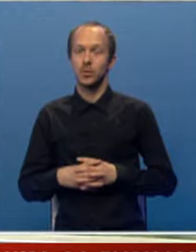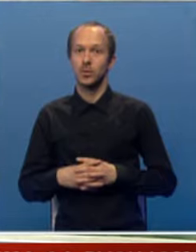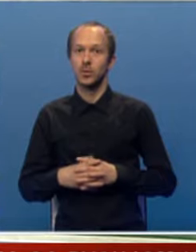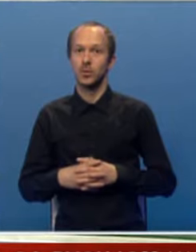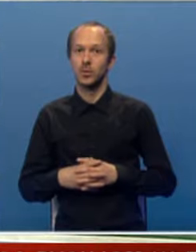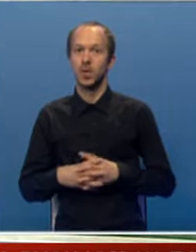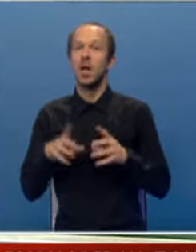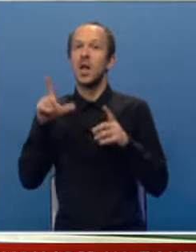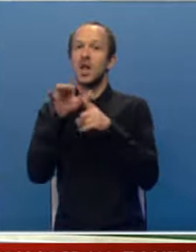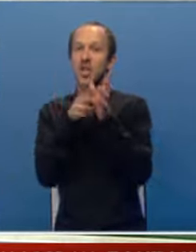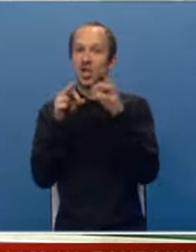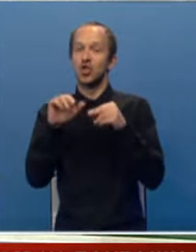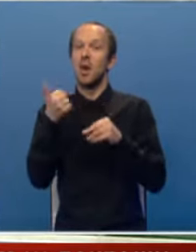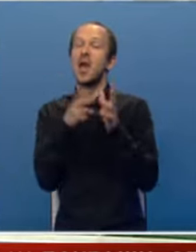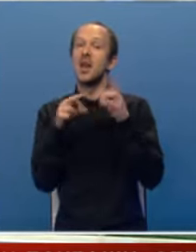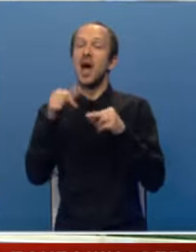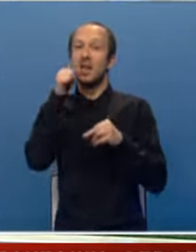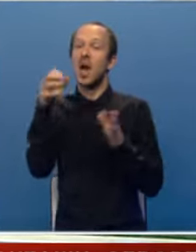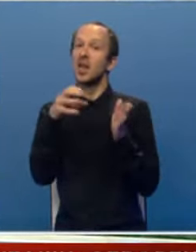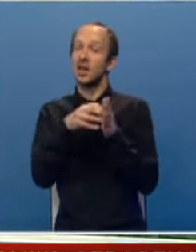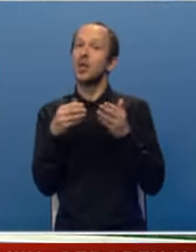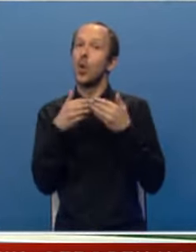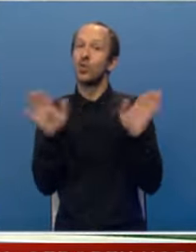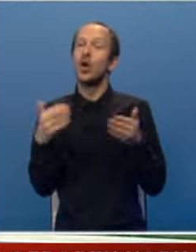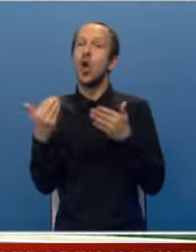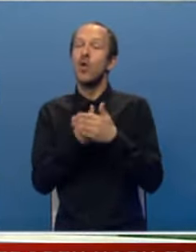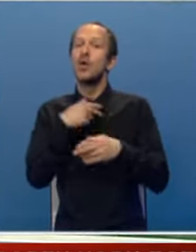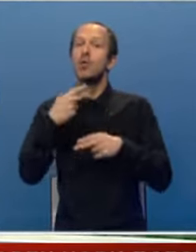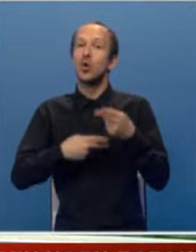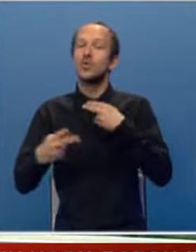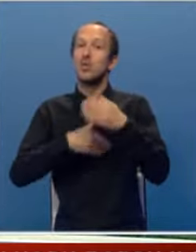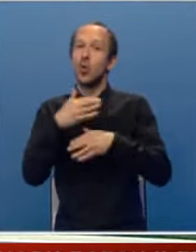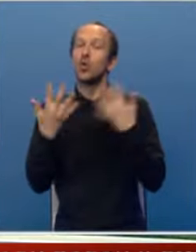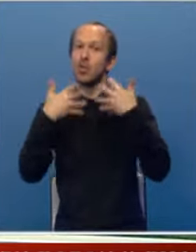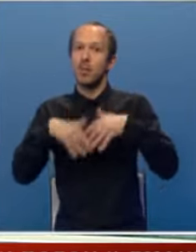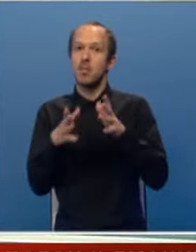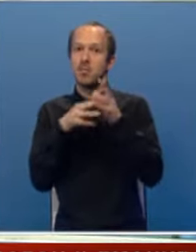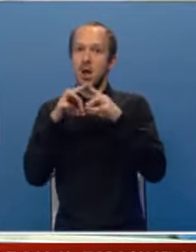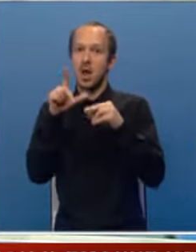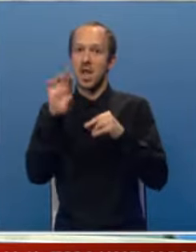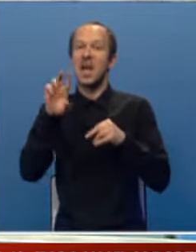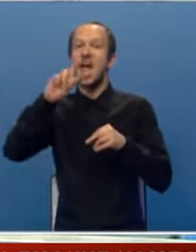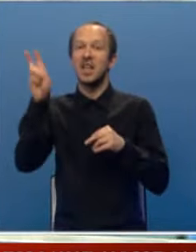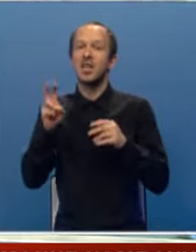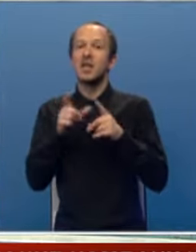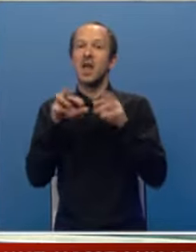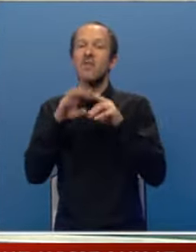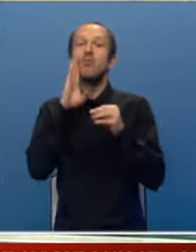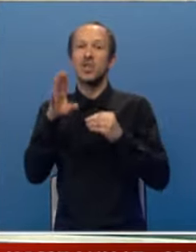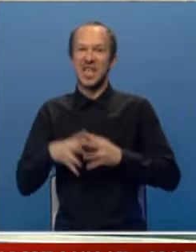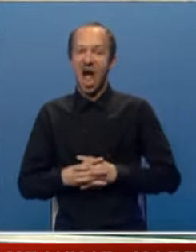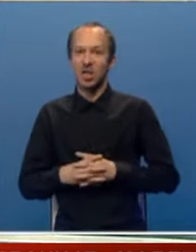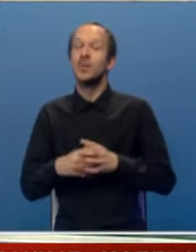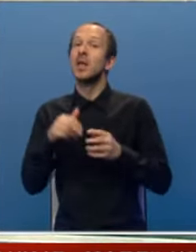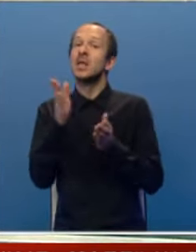U Laktašima je na dan grada otvoren novi proizvodni pogon u kompanije Mala Electric Drives Bosnija.